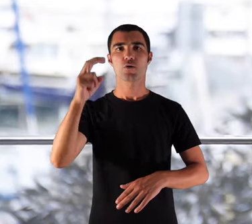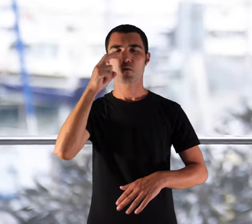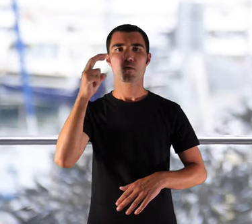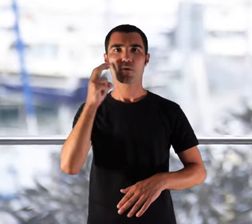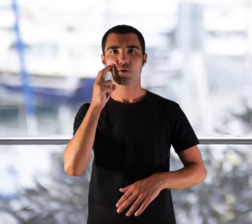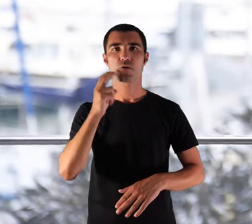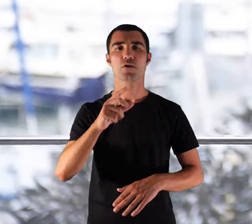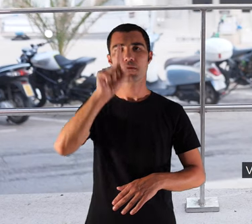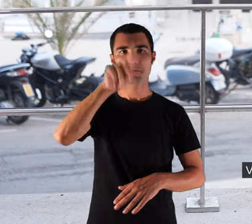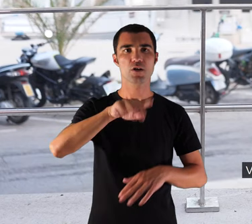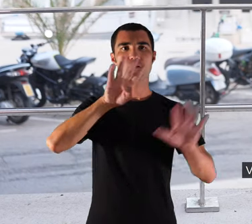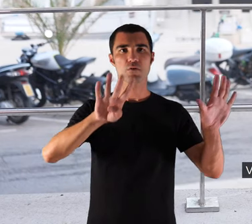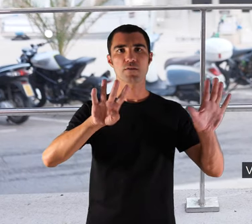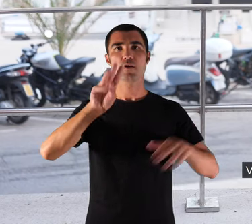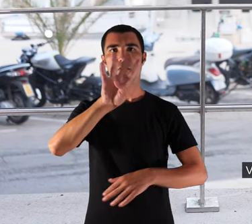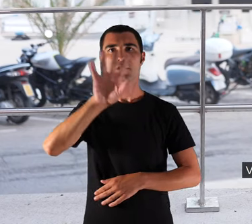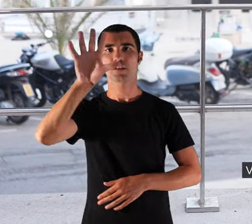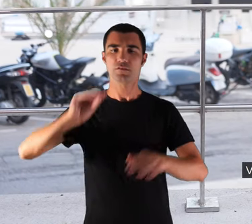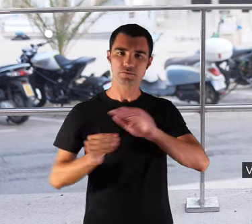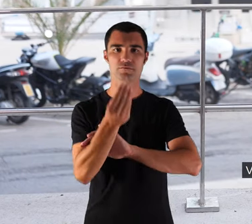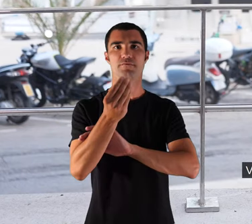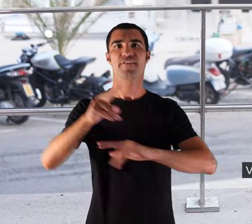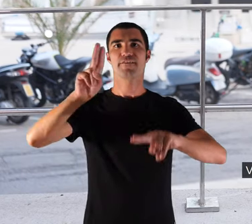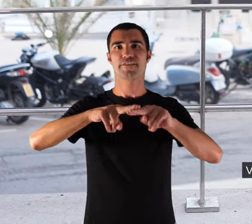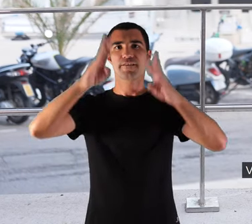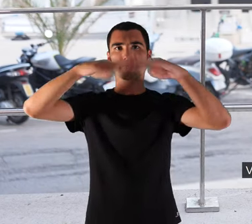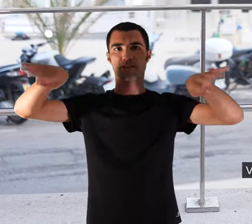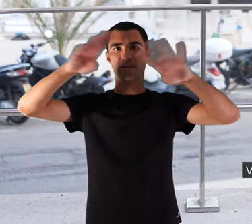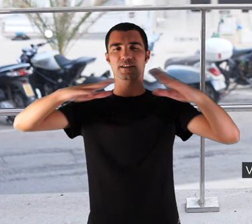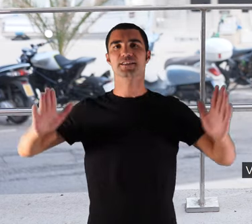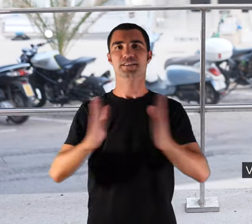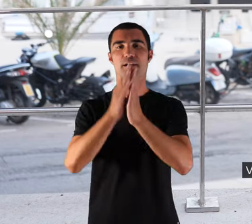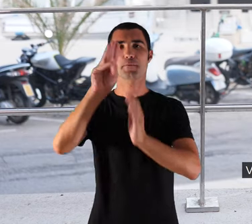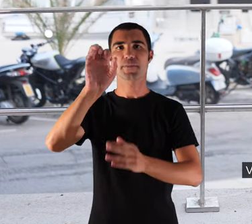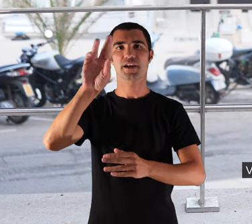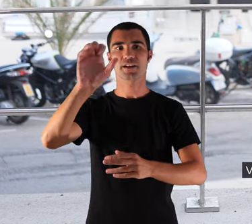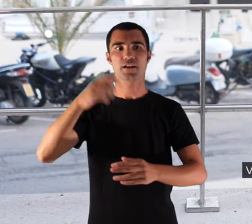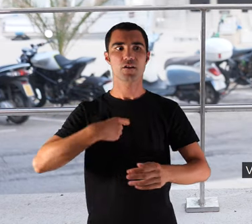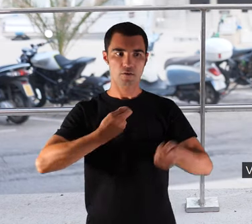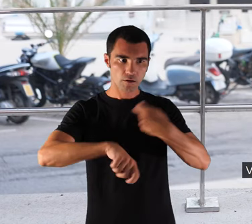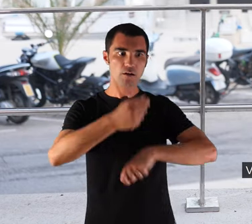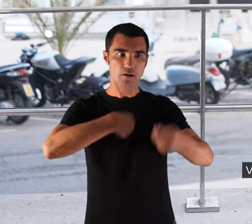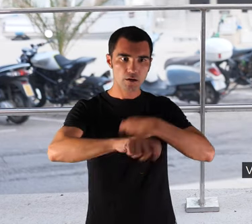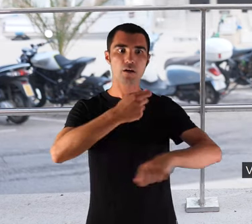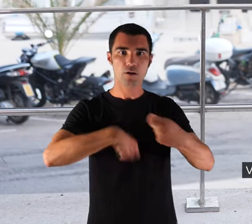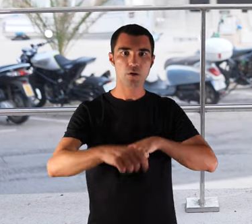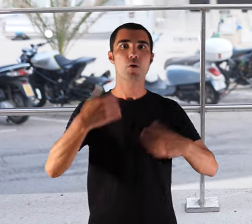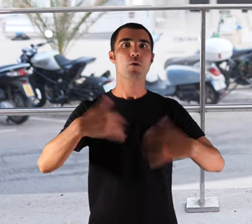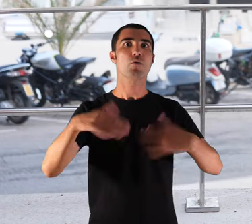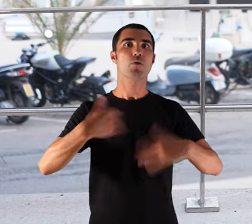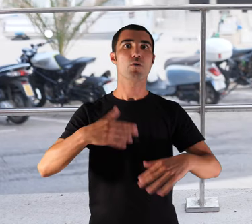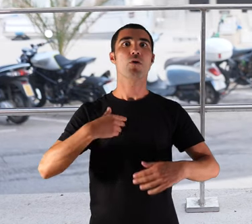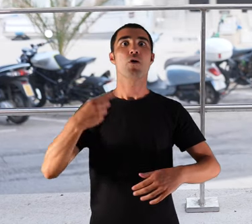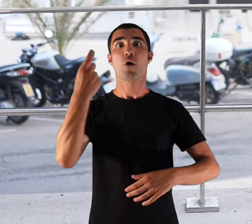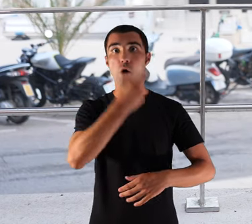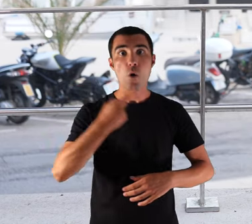La verbera de Sant Pere vaig començar amb drepeix que tenia 18 anys i me va costar plorar molt perquè